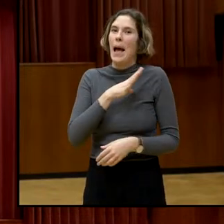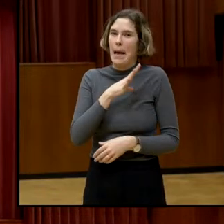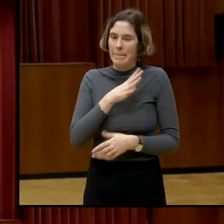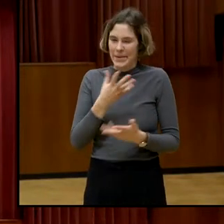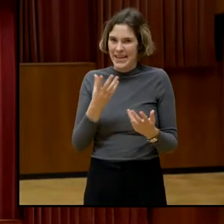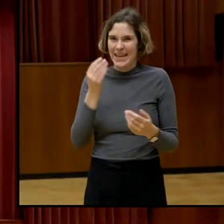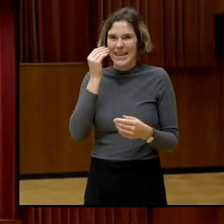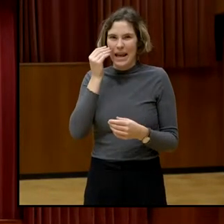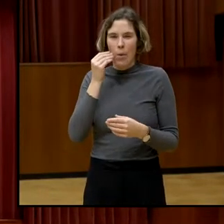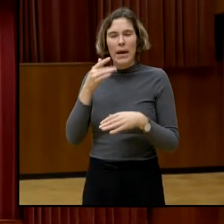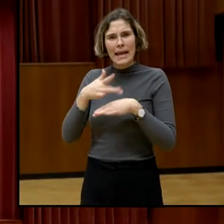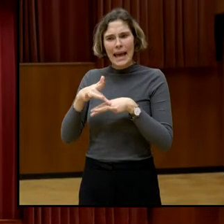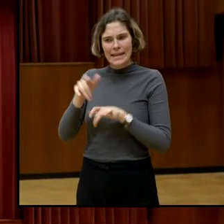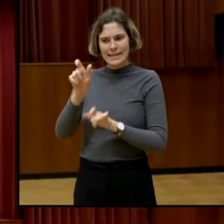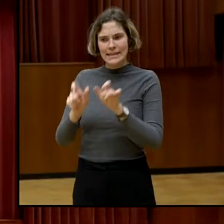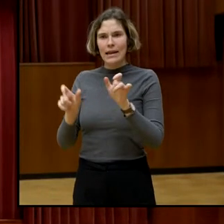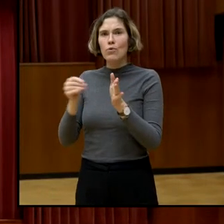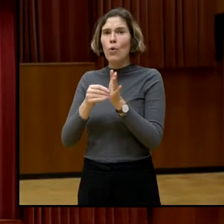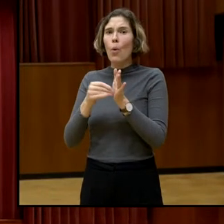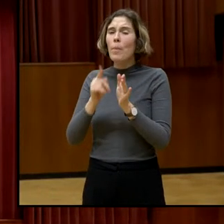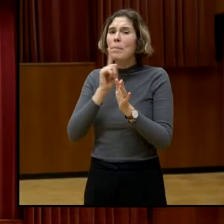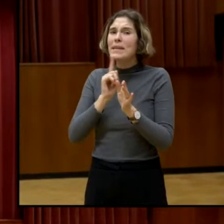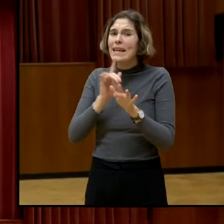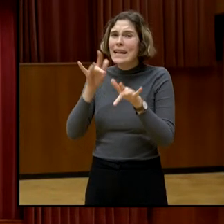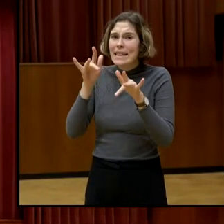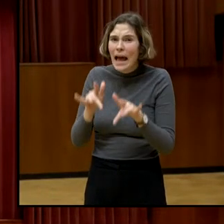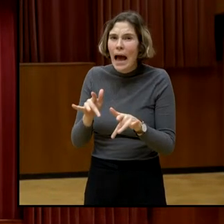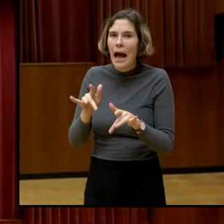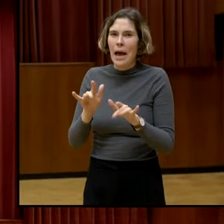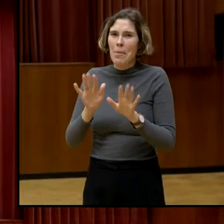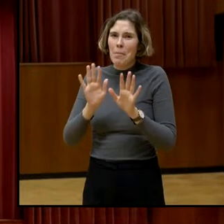glaube, sicher noch ein bisschen da sein für einen informellen Austausch.